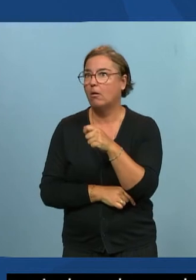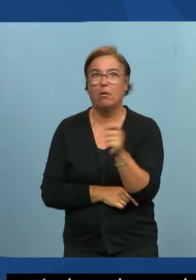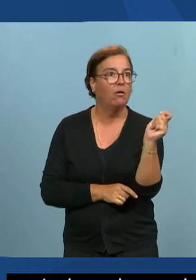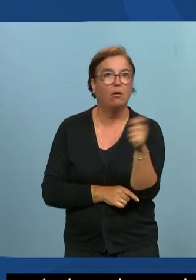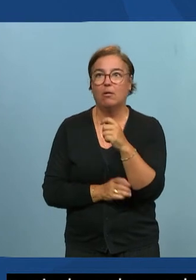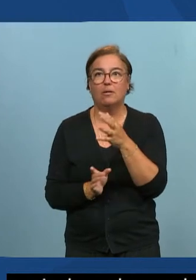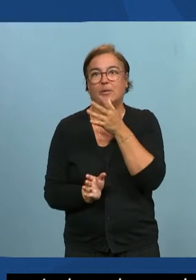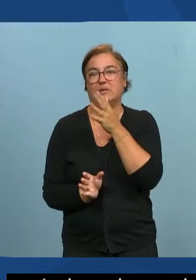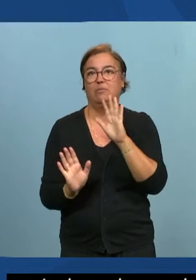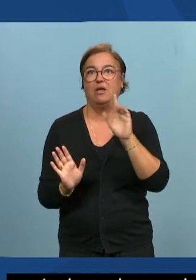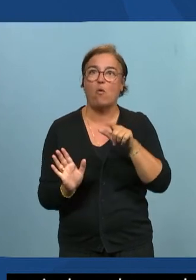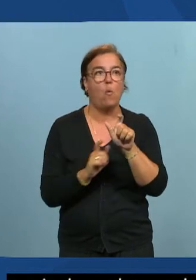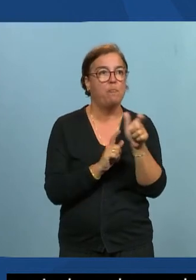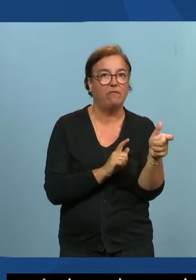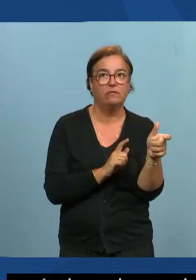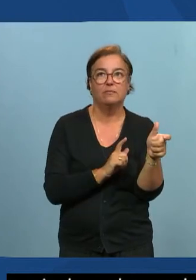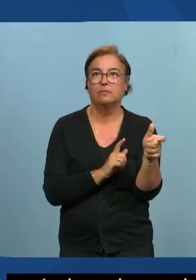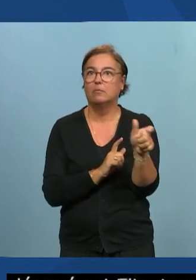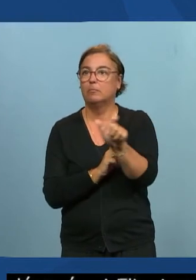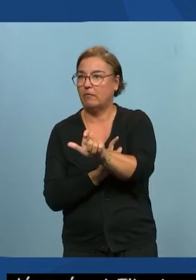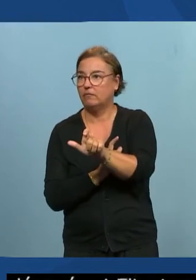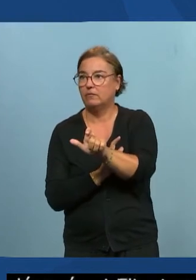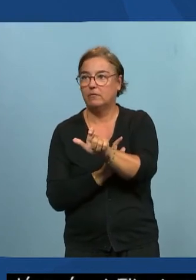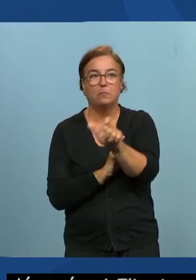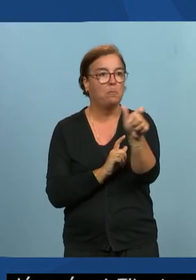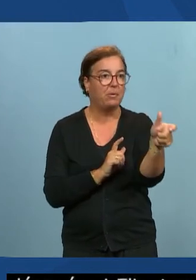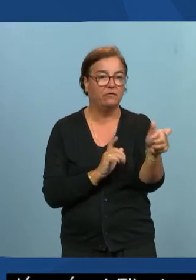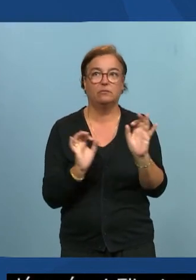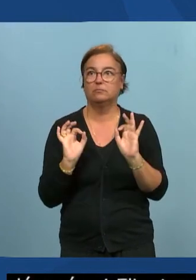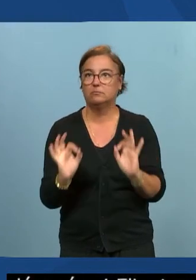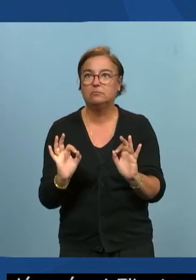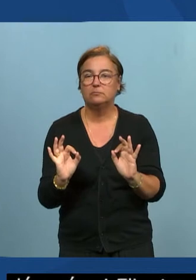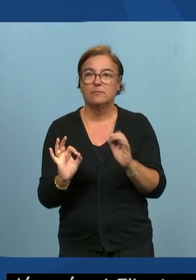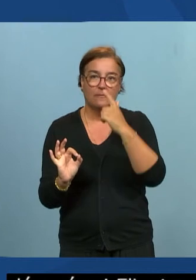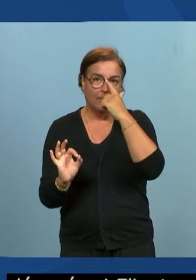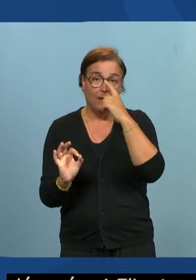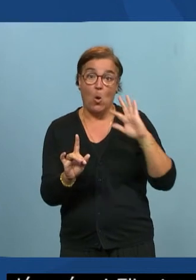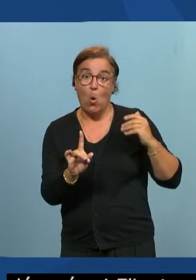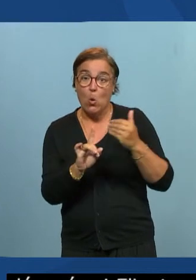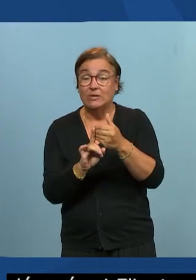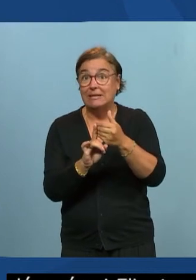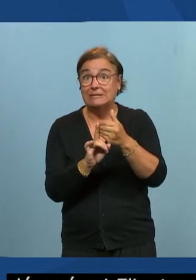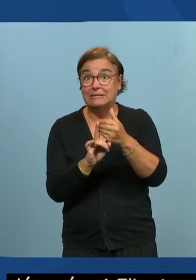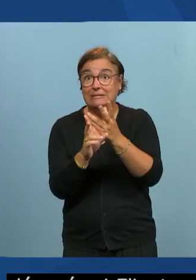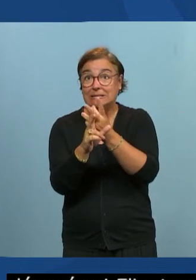et dans le test sanitaire c'est difficile de